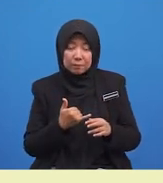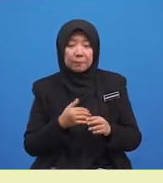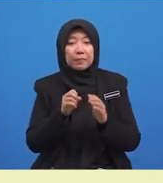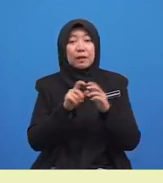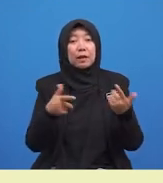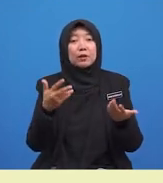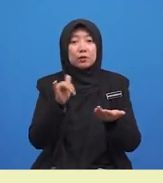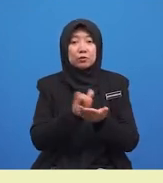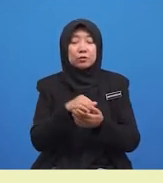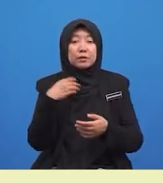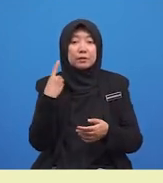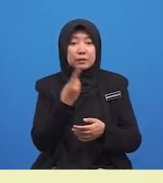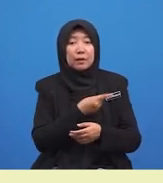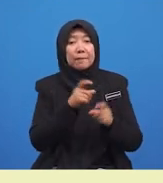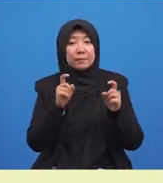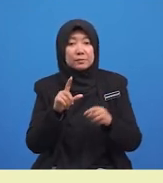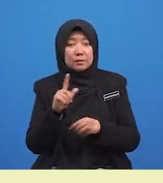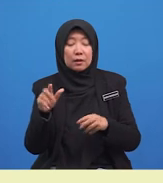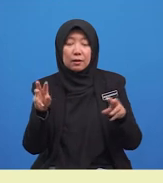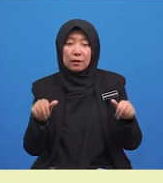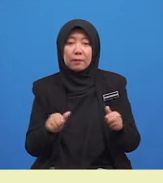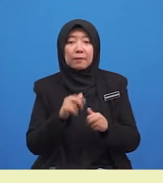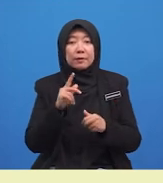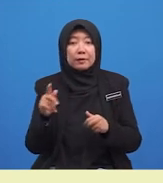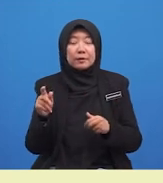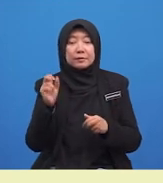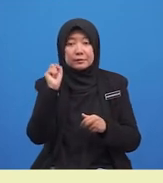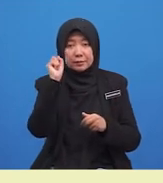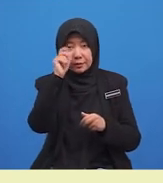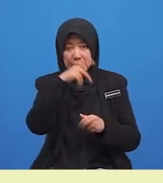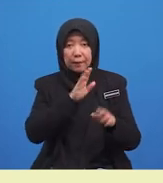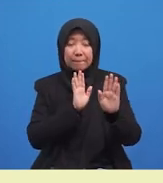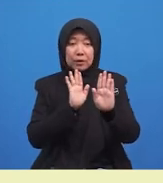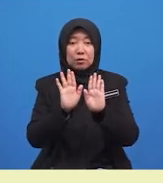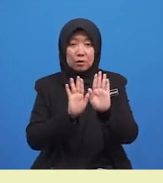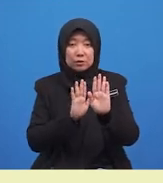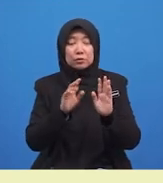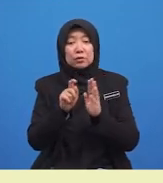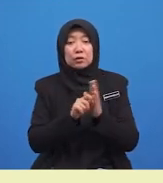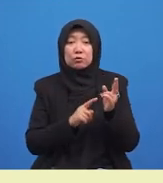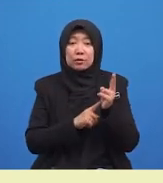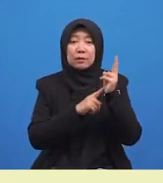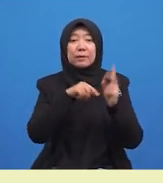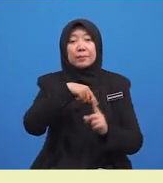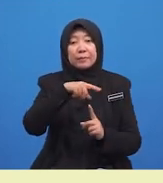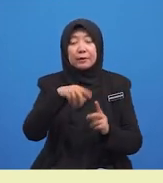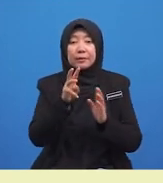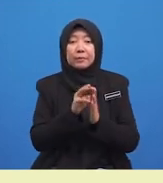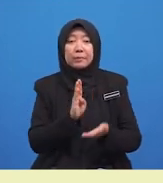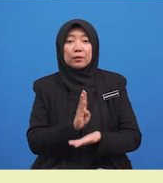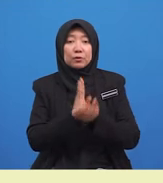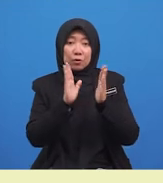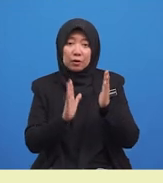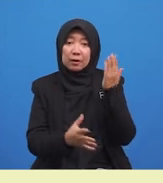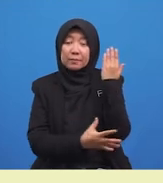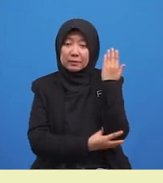mestilah mengamalkan sikap bertolak-angsur terutama apabila membantu orang